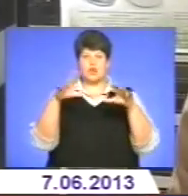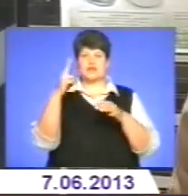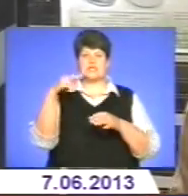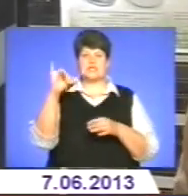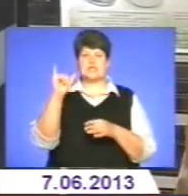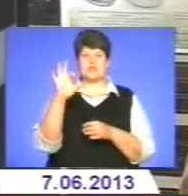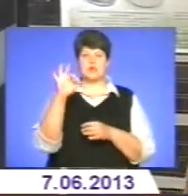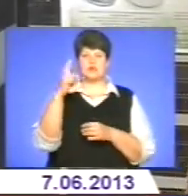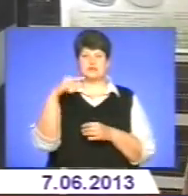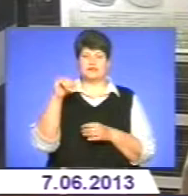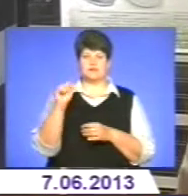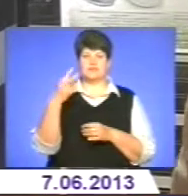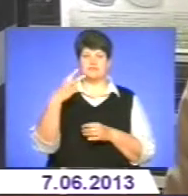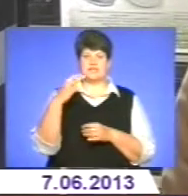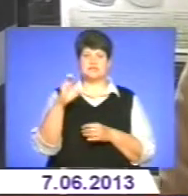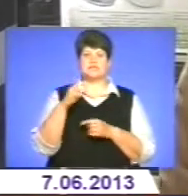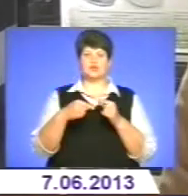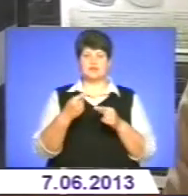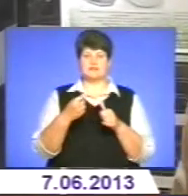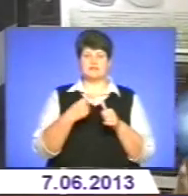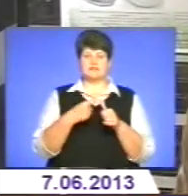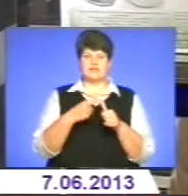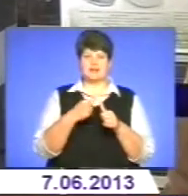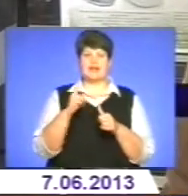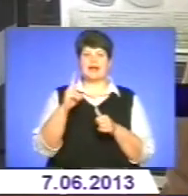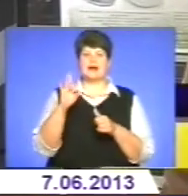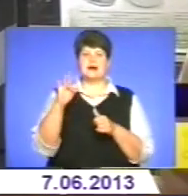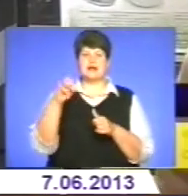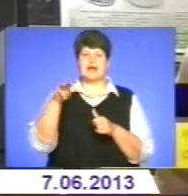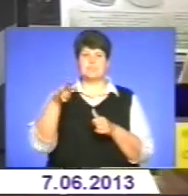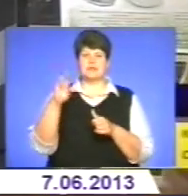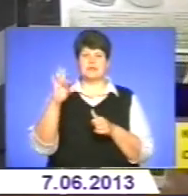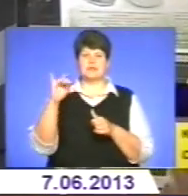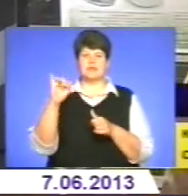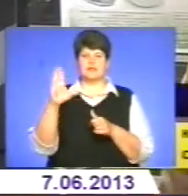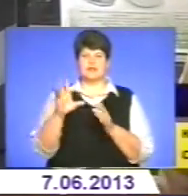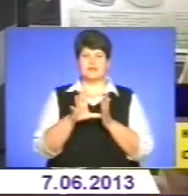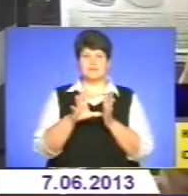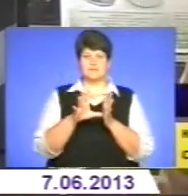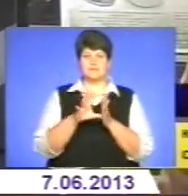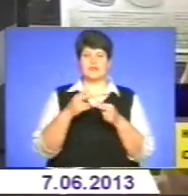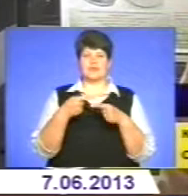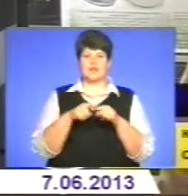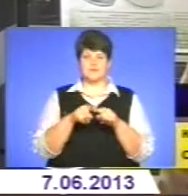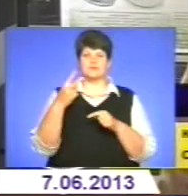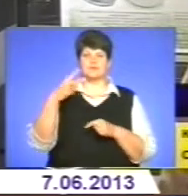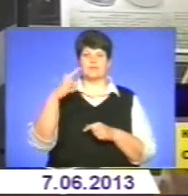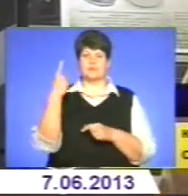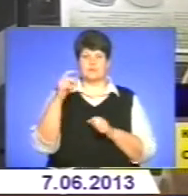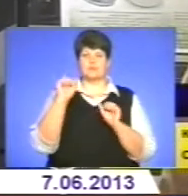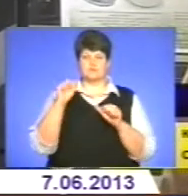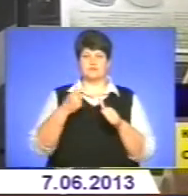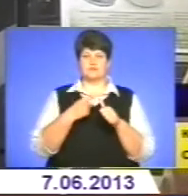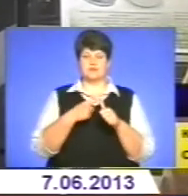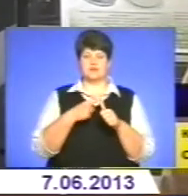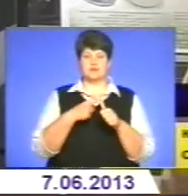століття називалося століттям кремнівих технологій, мікроелектроніки, то 21-е по праву називається